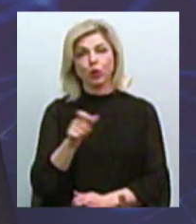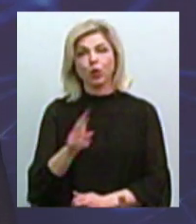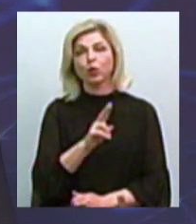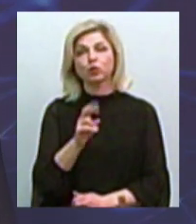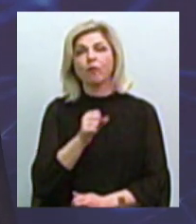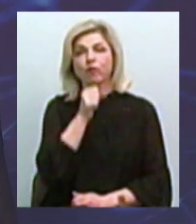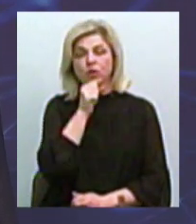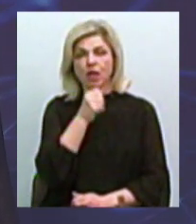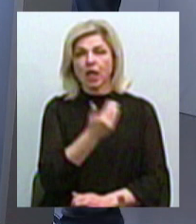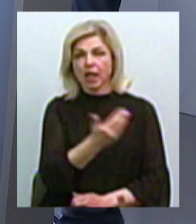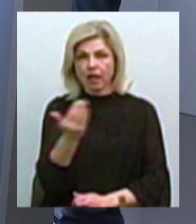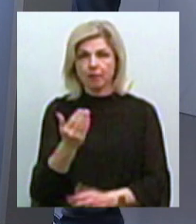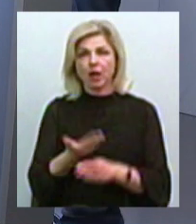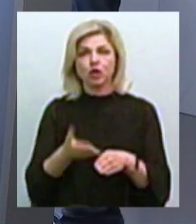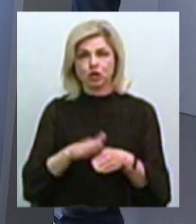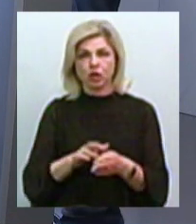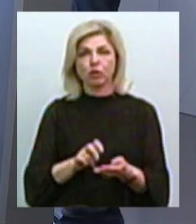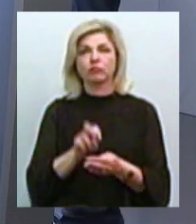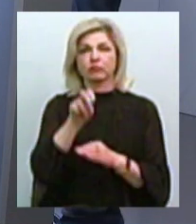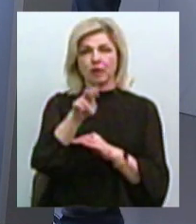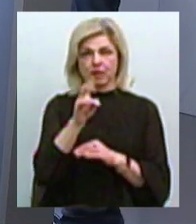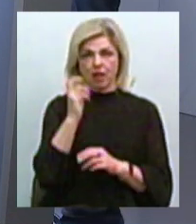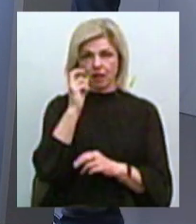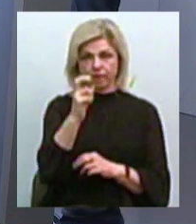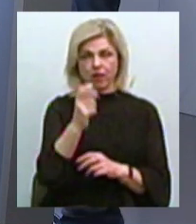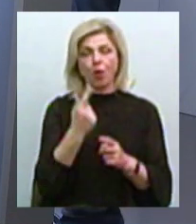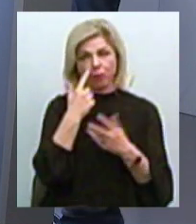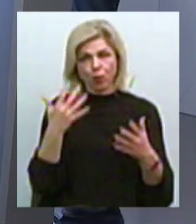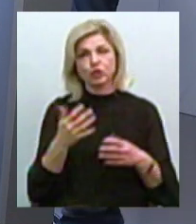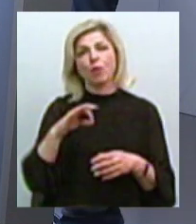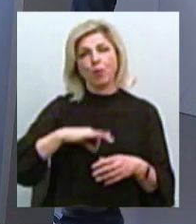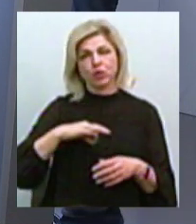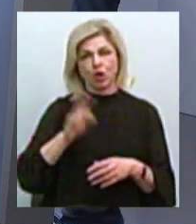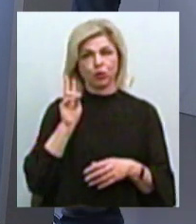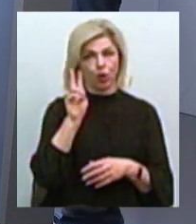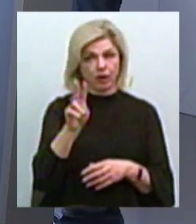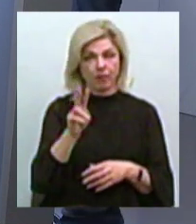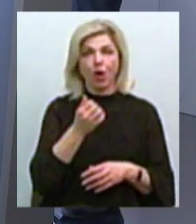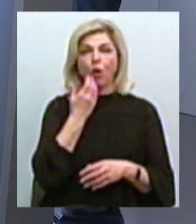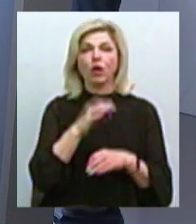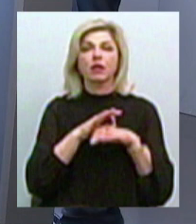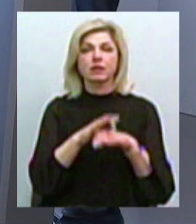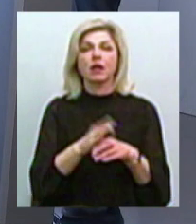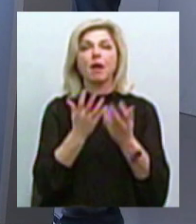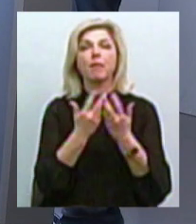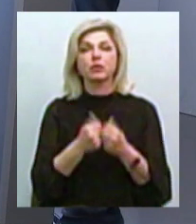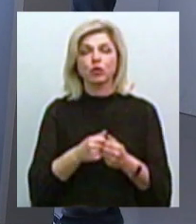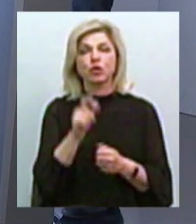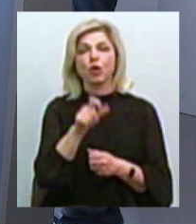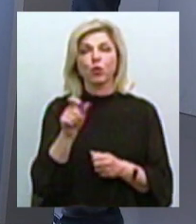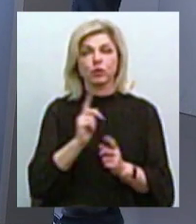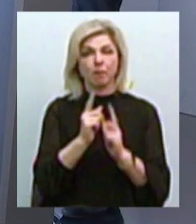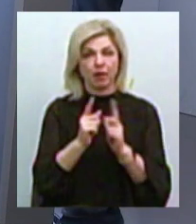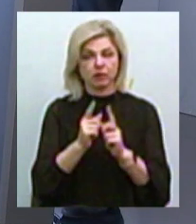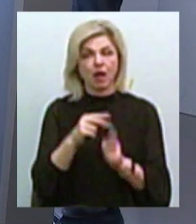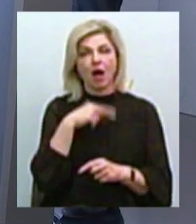хыловику, им тяжело подниматься на трамвай. Поэтому они больше пользуются троллейбусами. И мы, когда проводили подсчет пассажиропотока, мы это